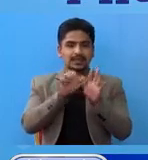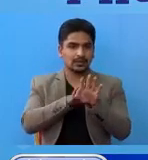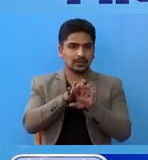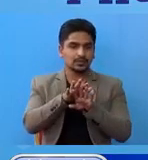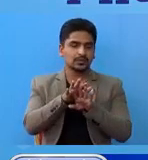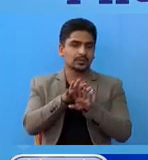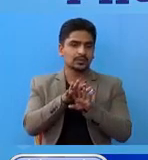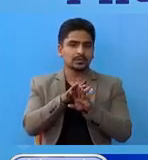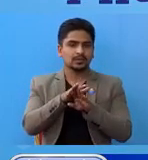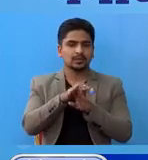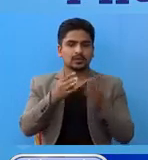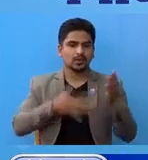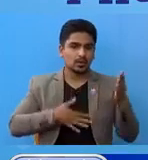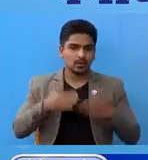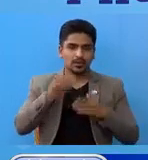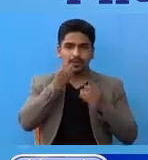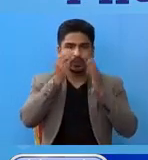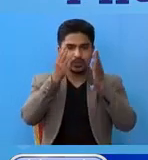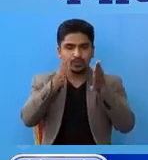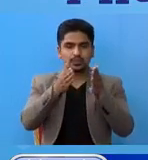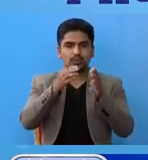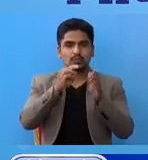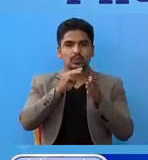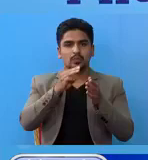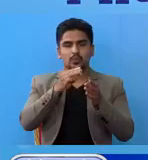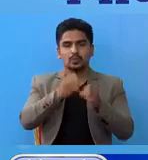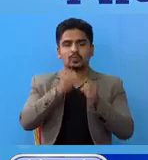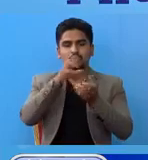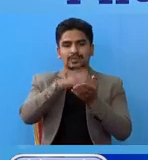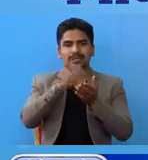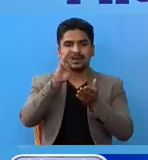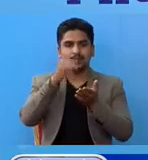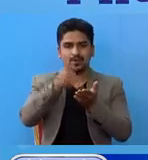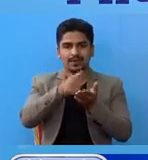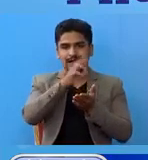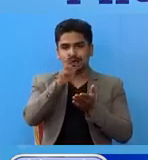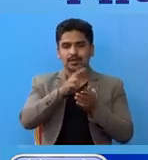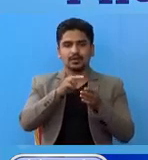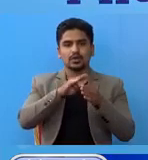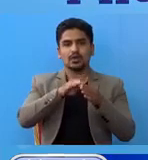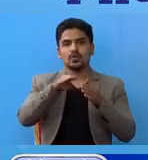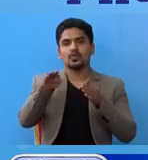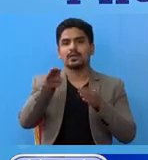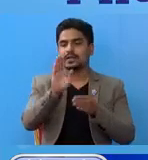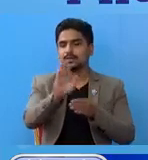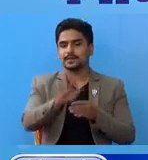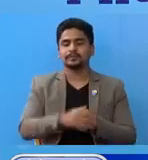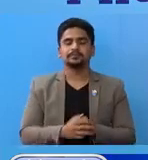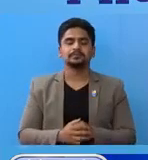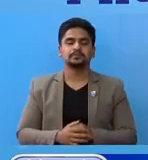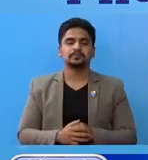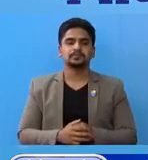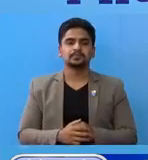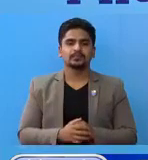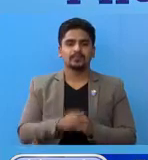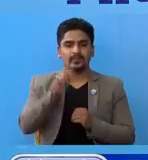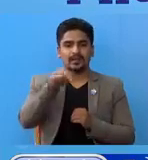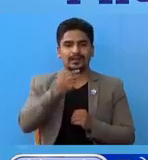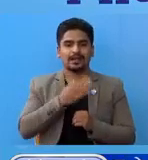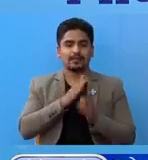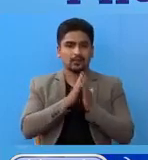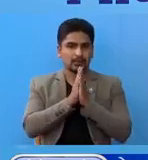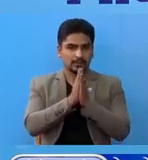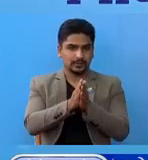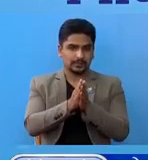हरू धनकुटा, भोजपूर, मुस्तांग, मनायंगर, हुमला चार आजा हमरो